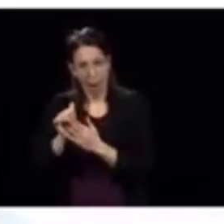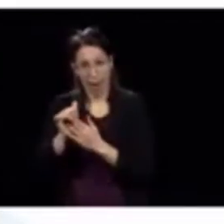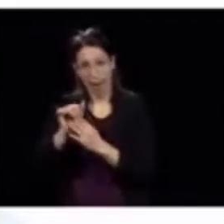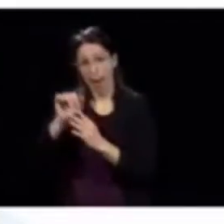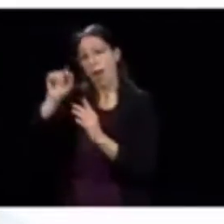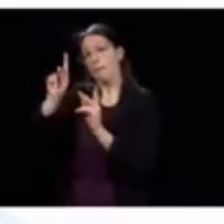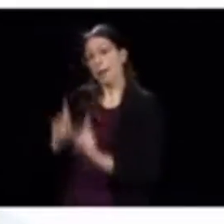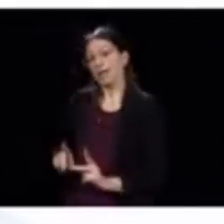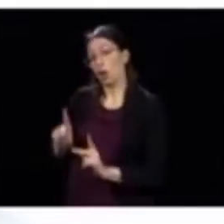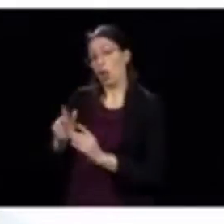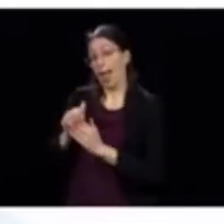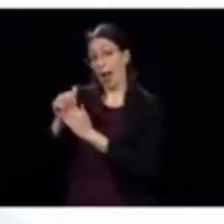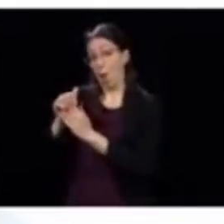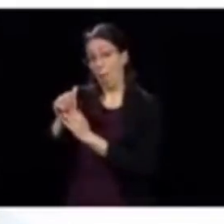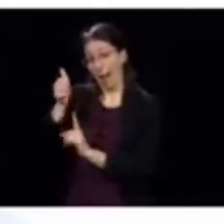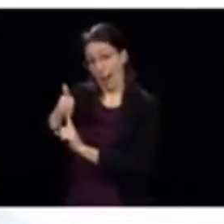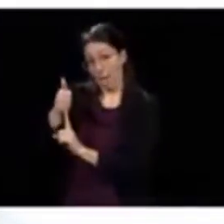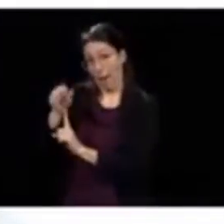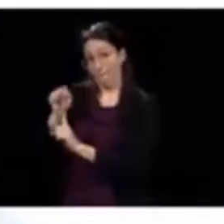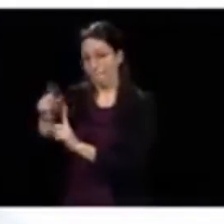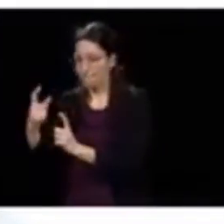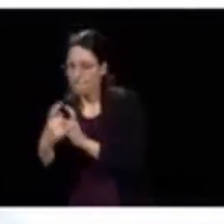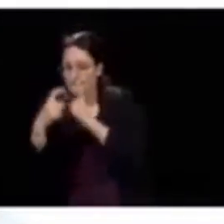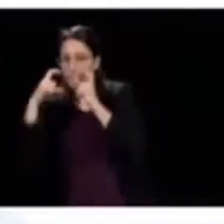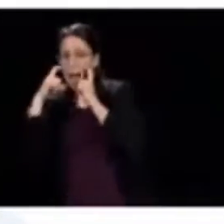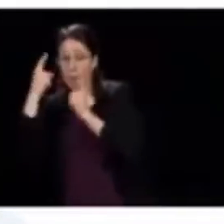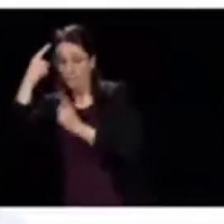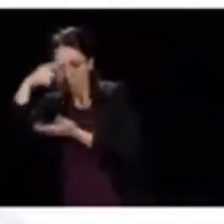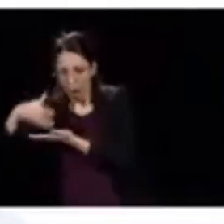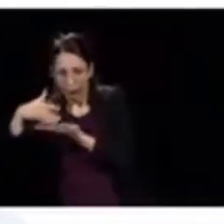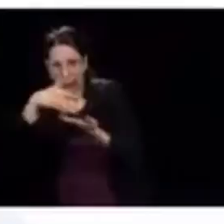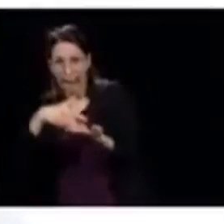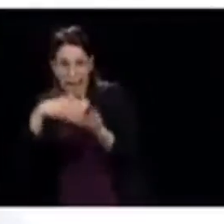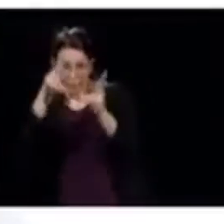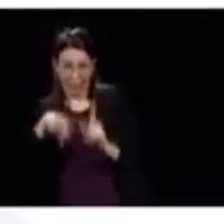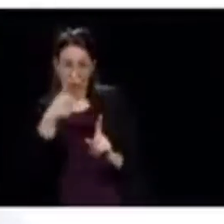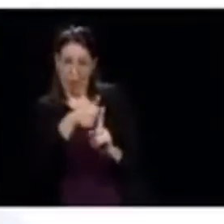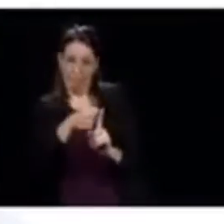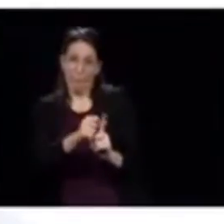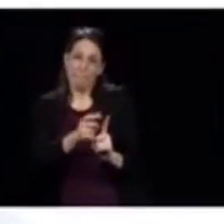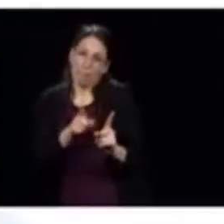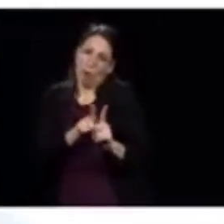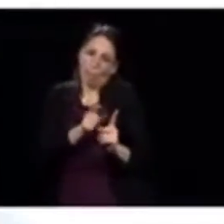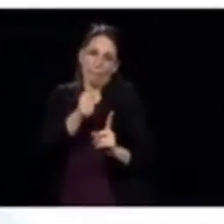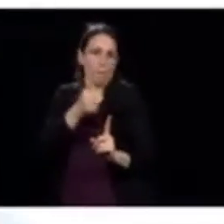l'accompagnateur puisse porter un masque quand elle aide la personne? Bon,